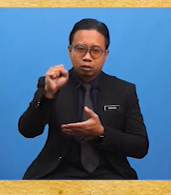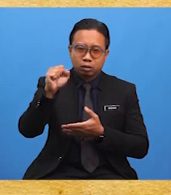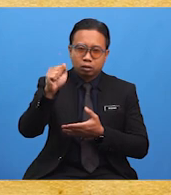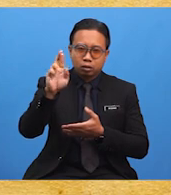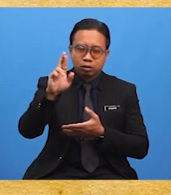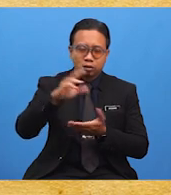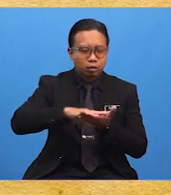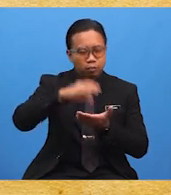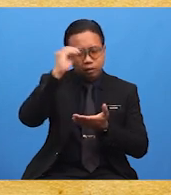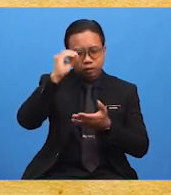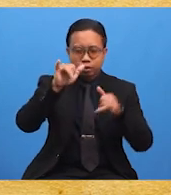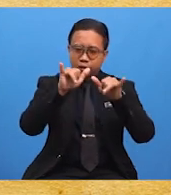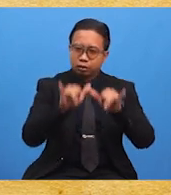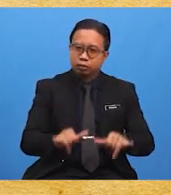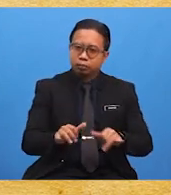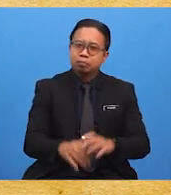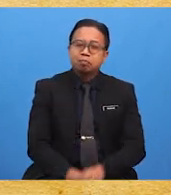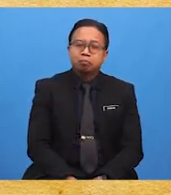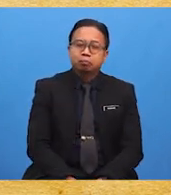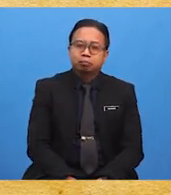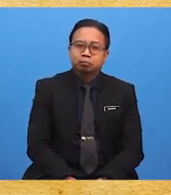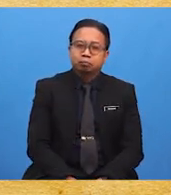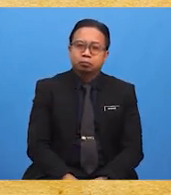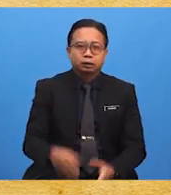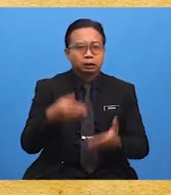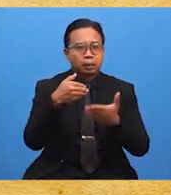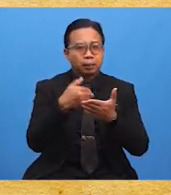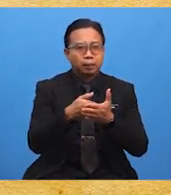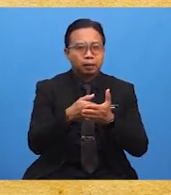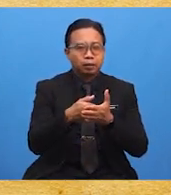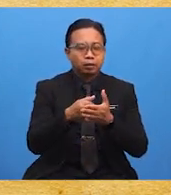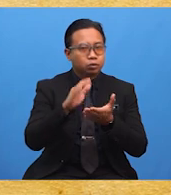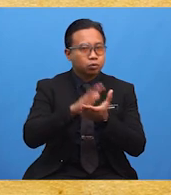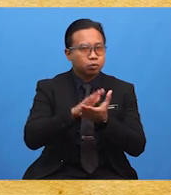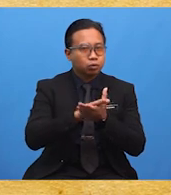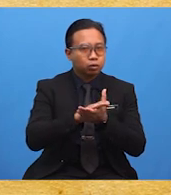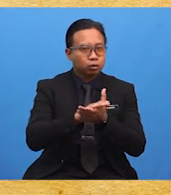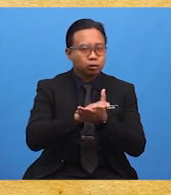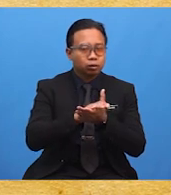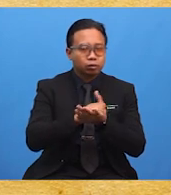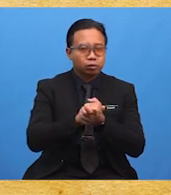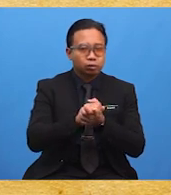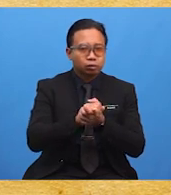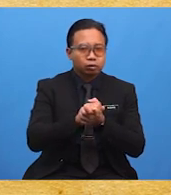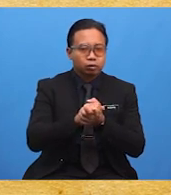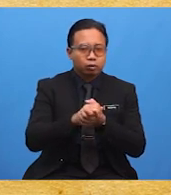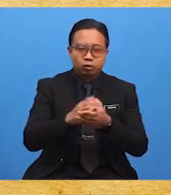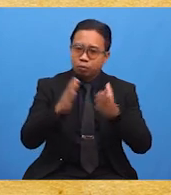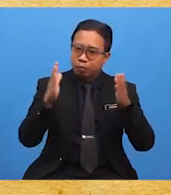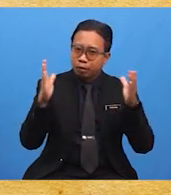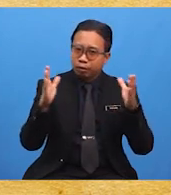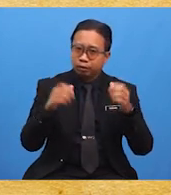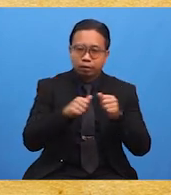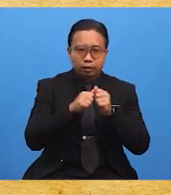tetap atau bermatalamat hingga menyebabkan sekolah-sekolah vernakula berkembang